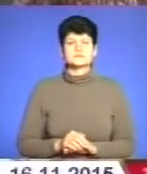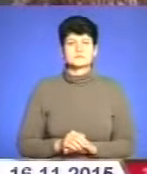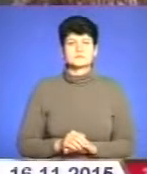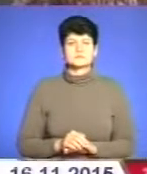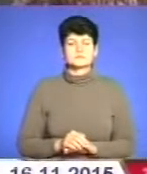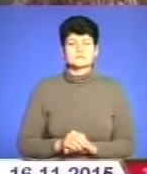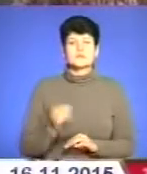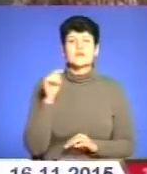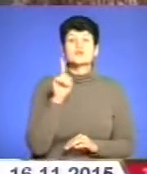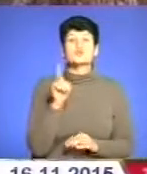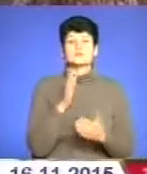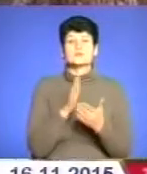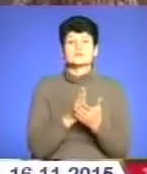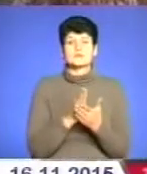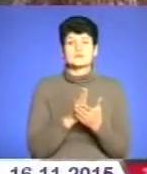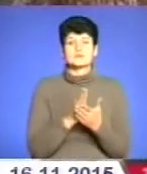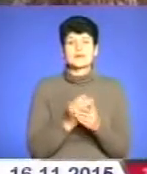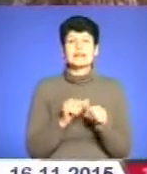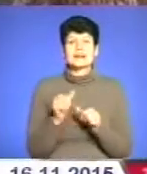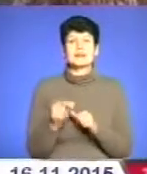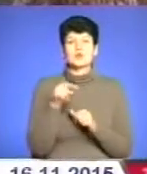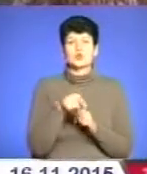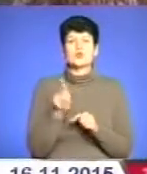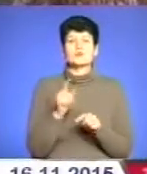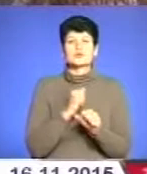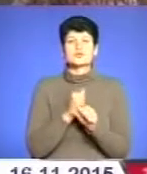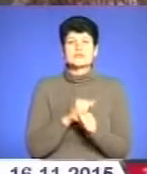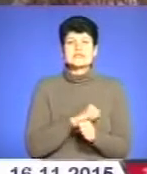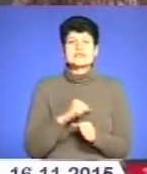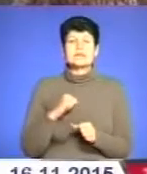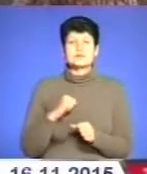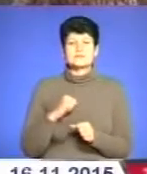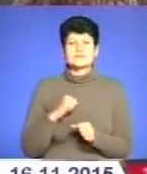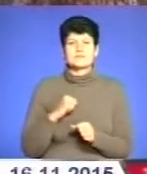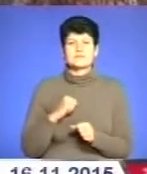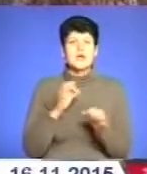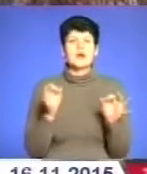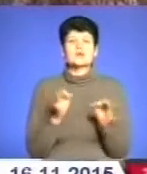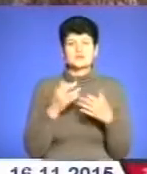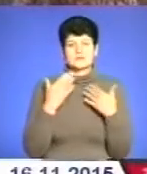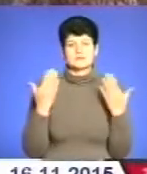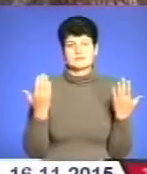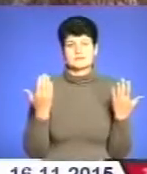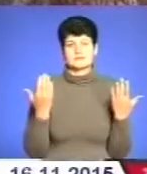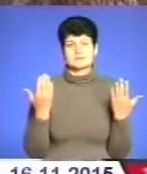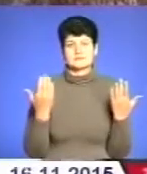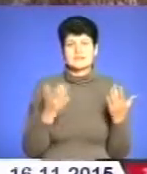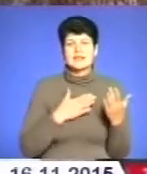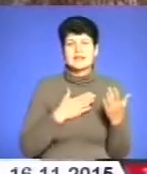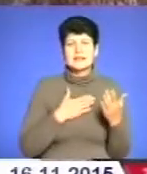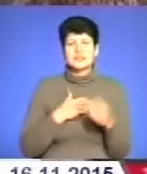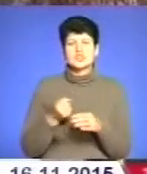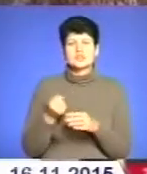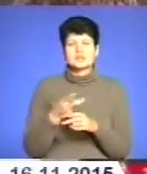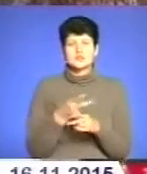І що ми маємо, крім того, що ми зробили самі? А нічого. Наша депортація